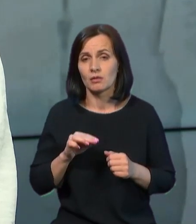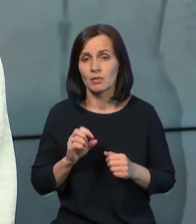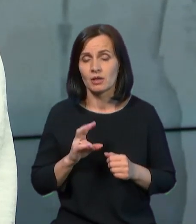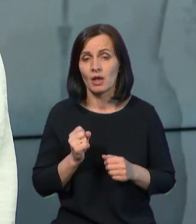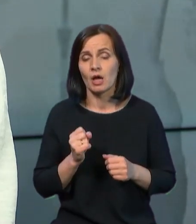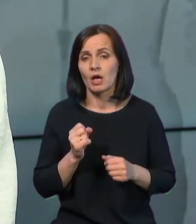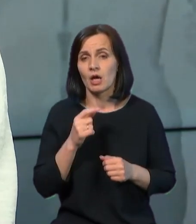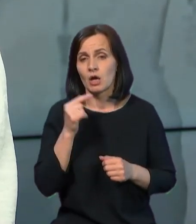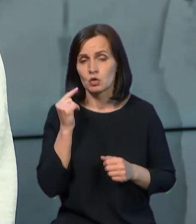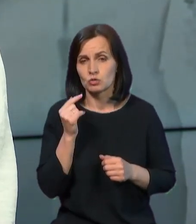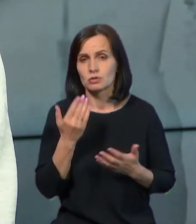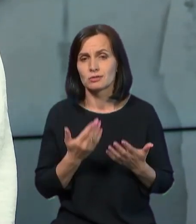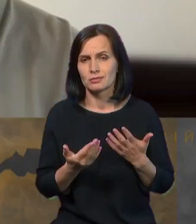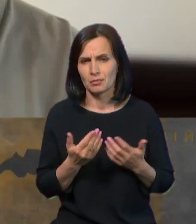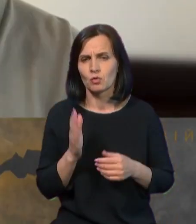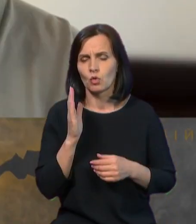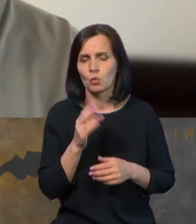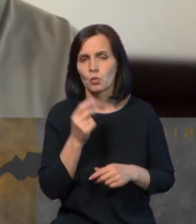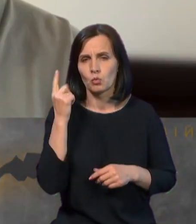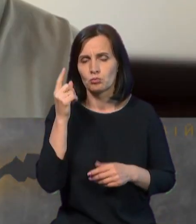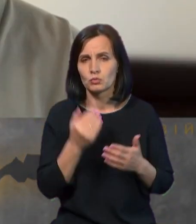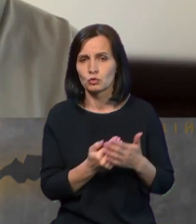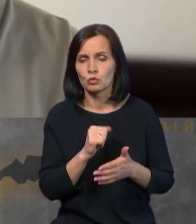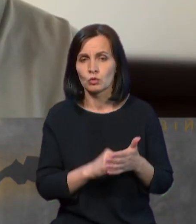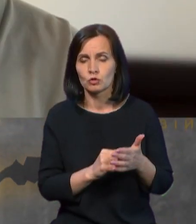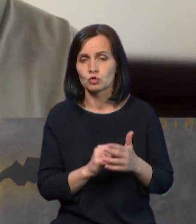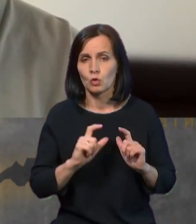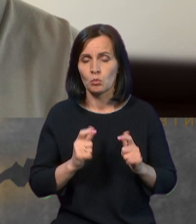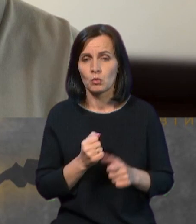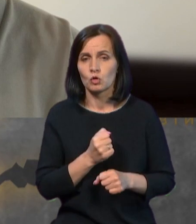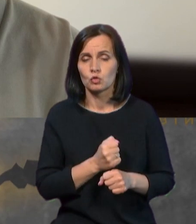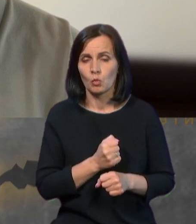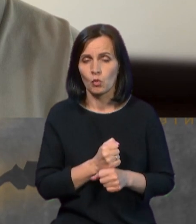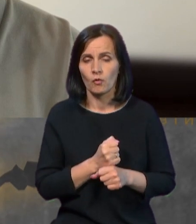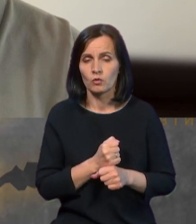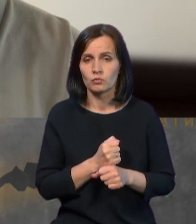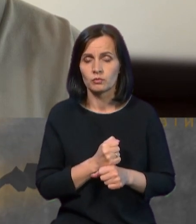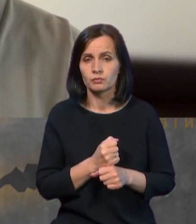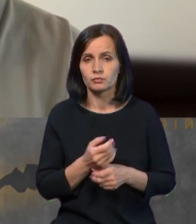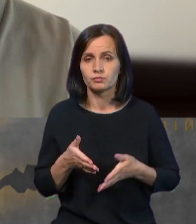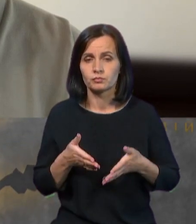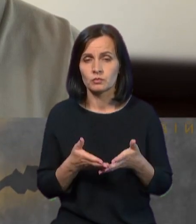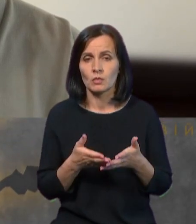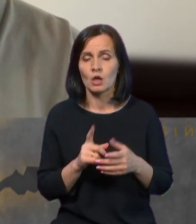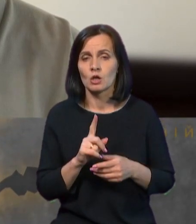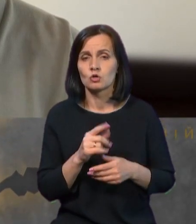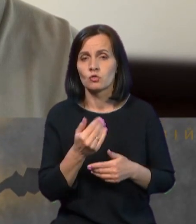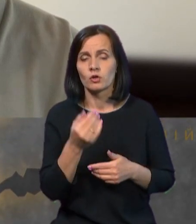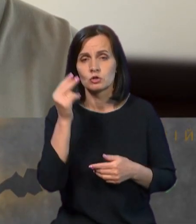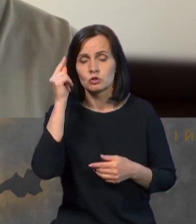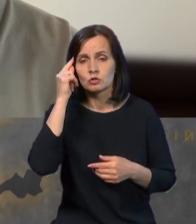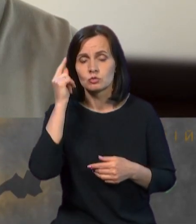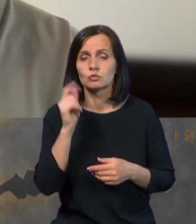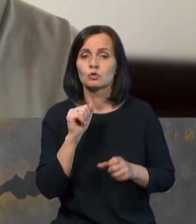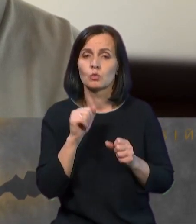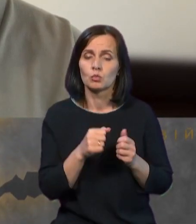придумувати, аби блокувати роботу. На вашу думку, що ще нового вони можуть придумати, чим ще вони можуть аргументувати